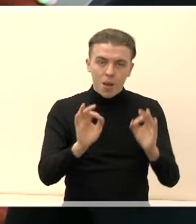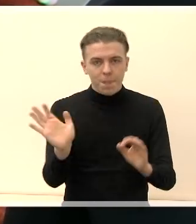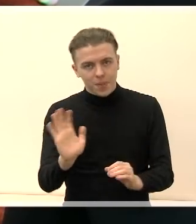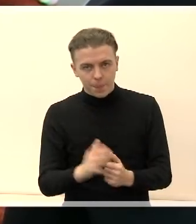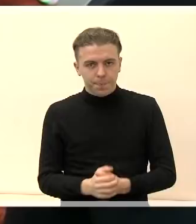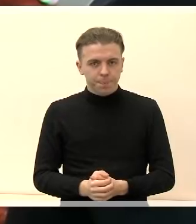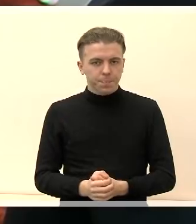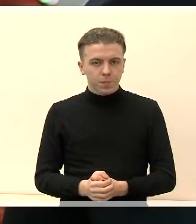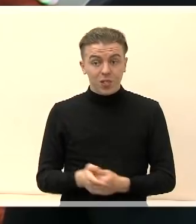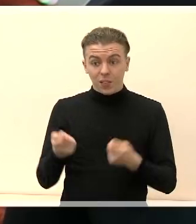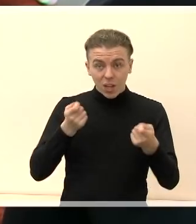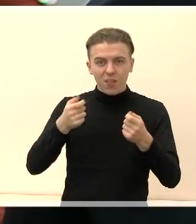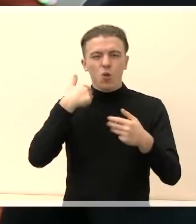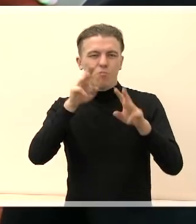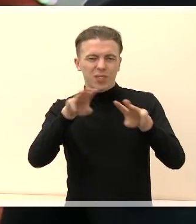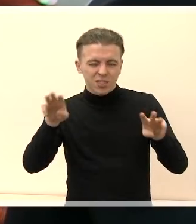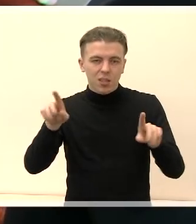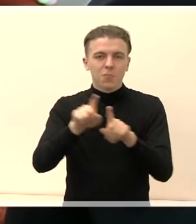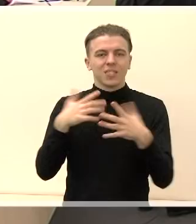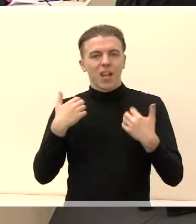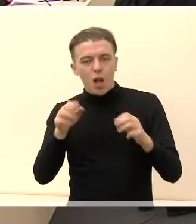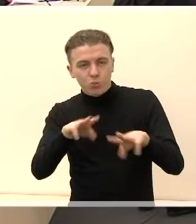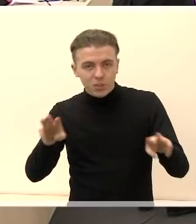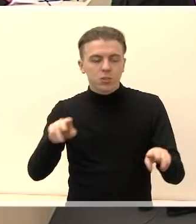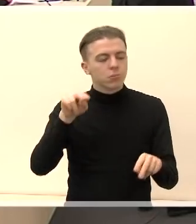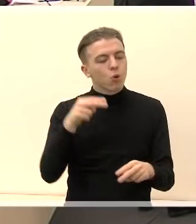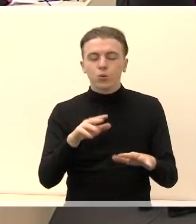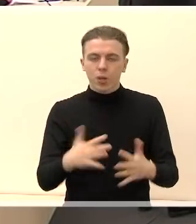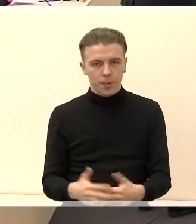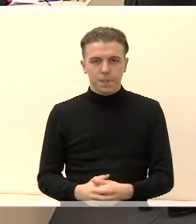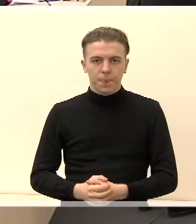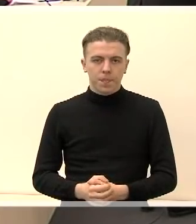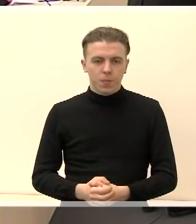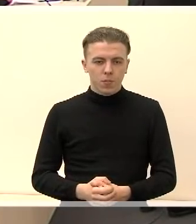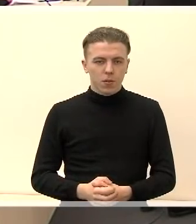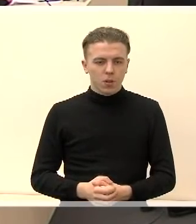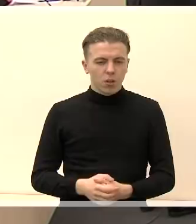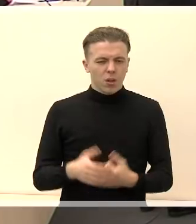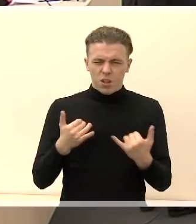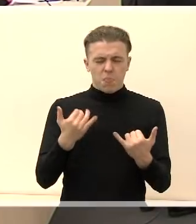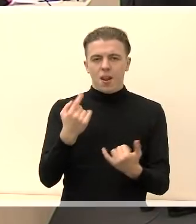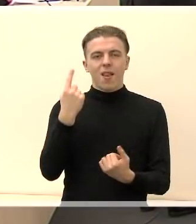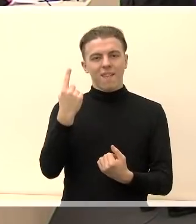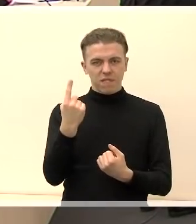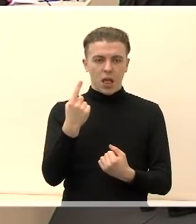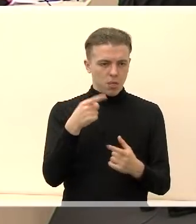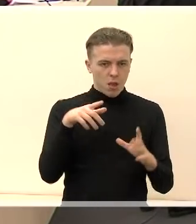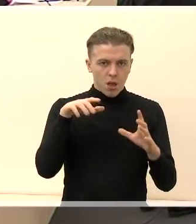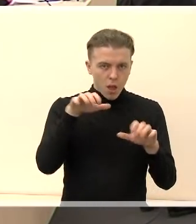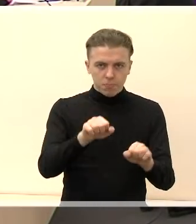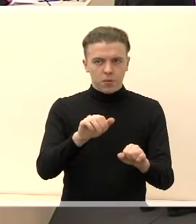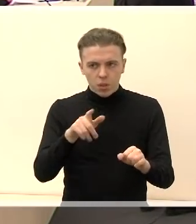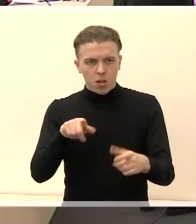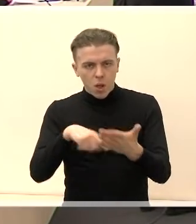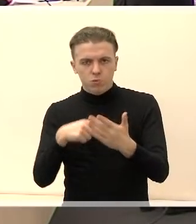Valdančiųjų, ministrų, sveikatos ministrų. Skutinį repliką, nes užkybam ant vieno kažkokotis aparato. Prašau, jūs norėjau.